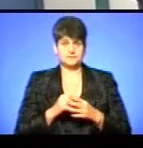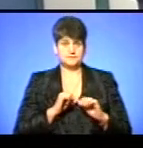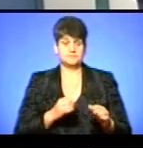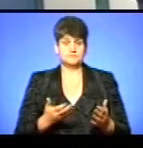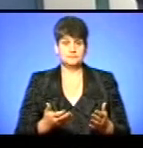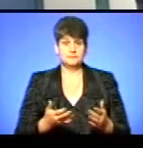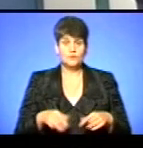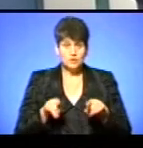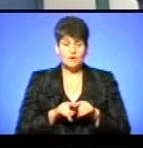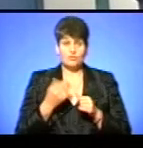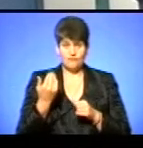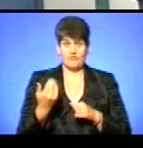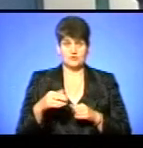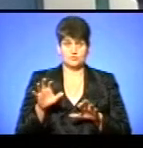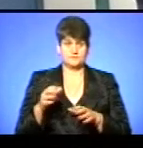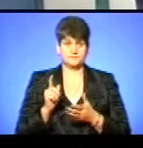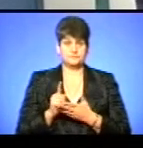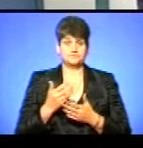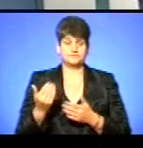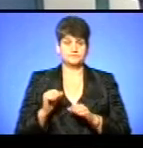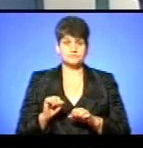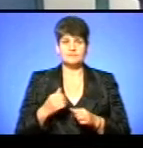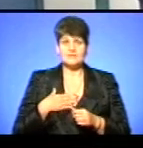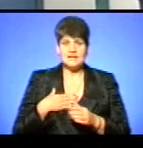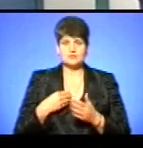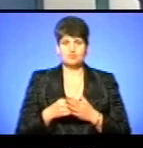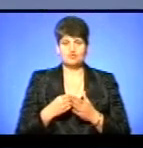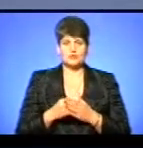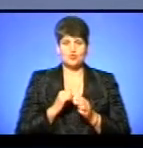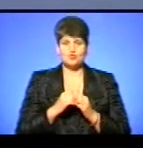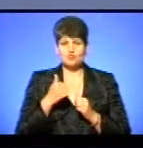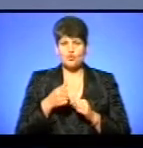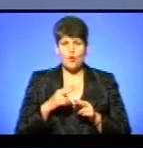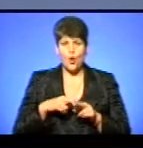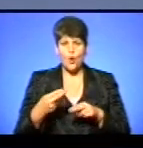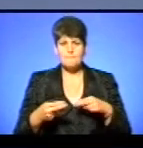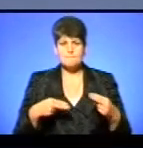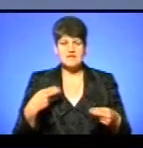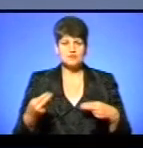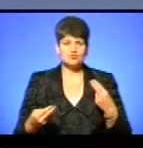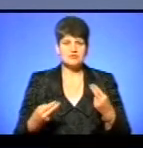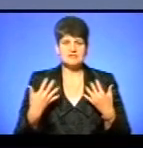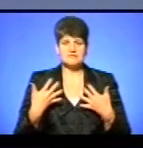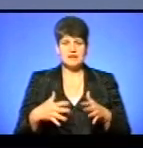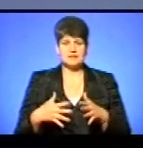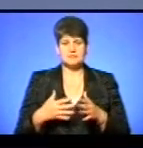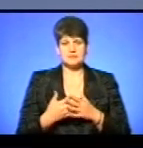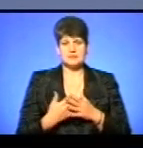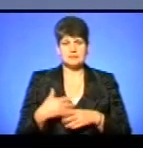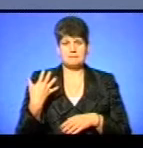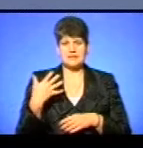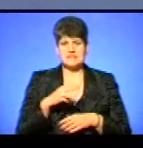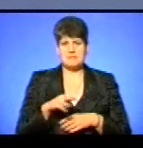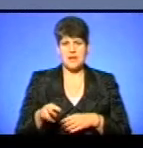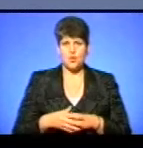Так само ваші мають захищати. Наш бюджет щороку компенсує повтратих за пільгові перевезення в межах 50